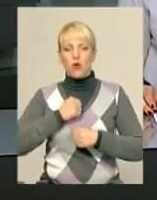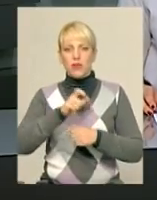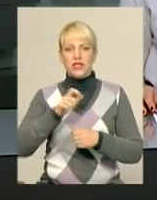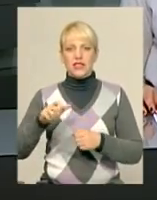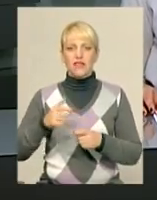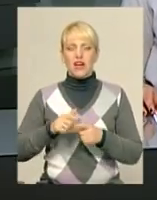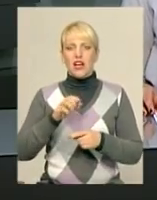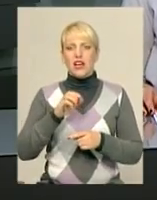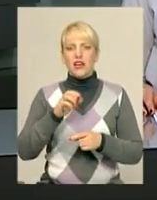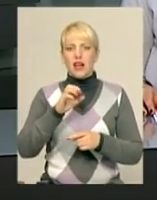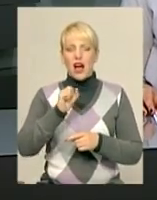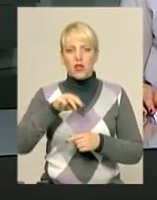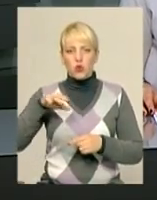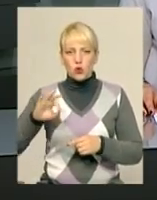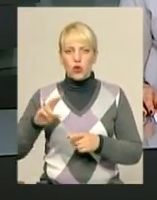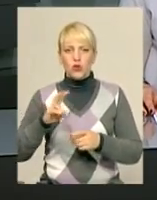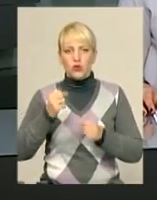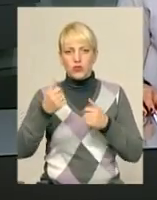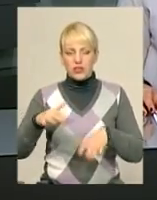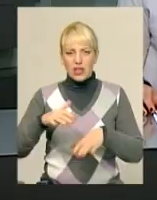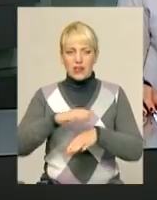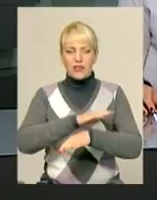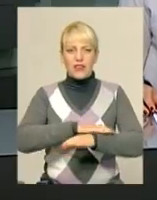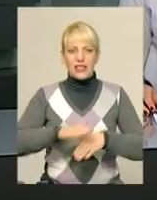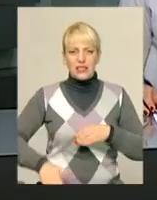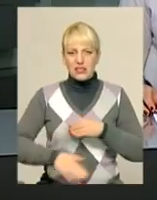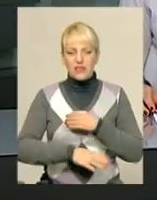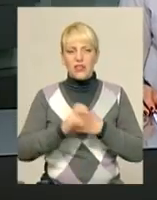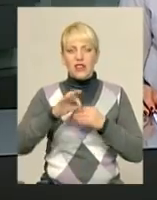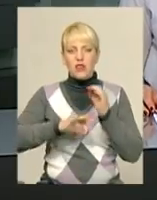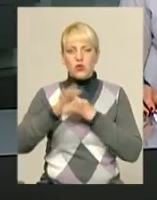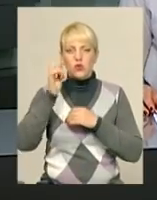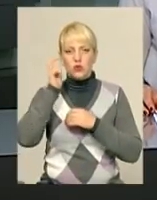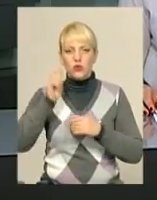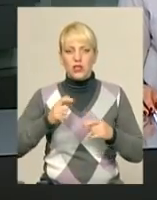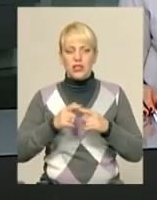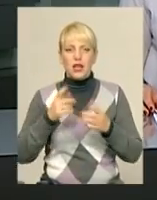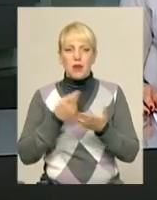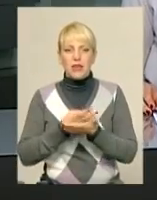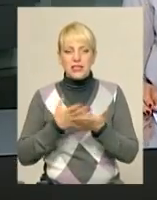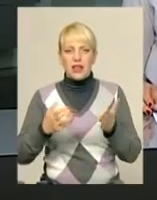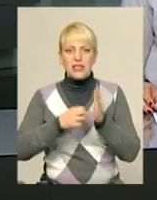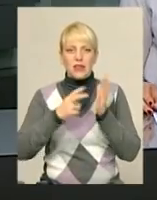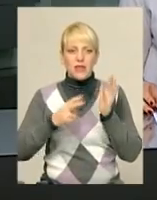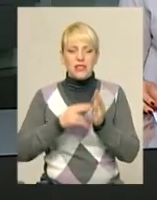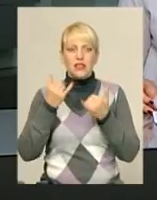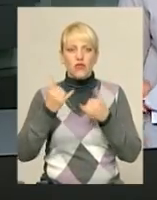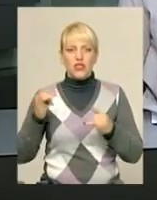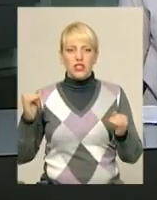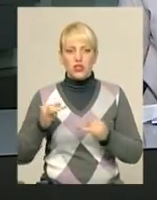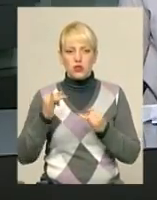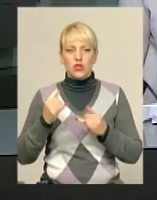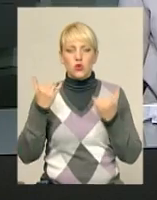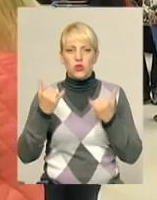втратили кінцівки під час подій на сході України. Загалом у проекті представлено 18 дивовижних історій сучасних героїв.